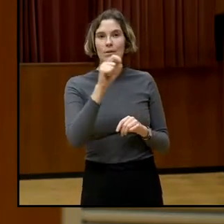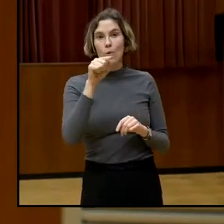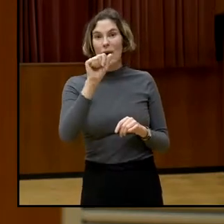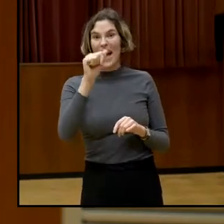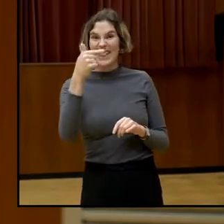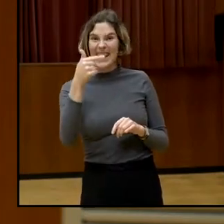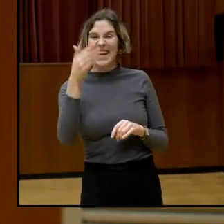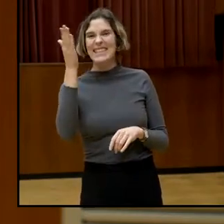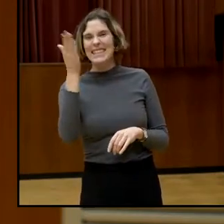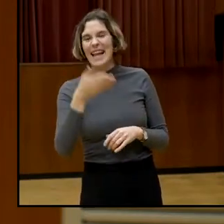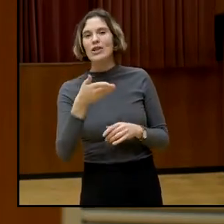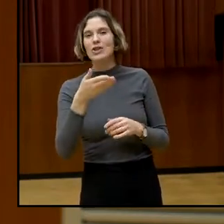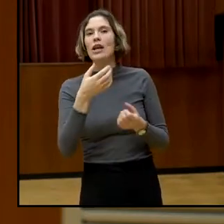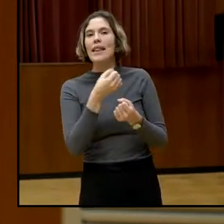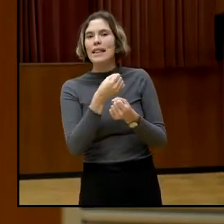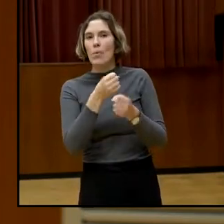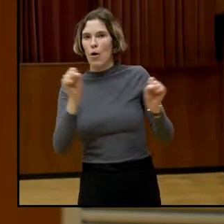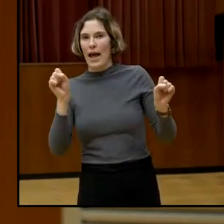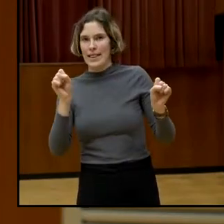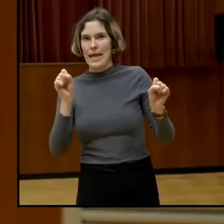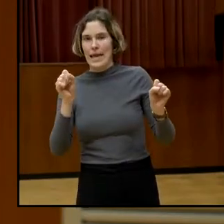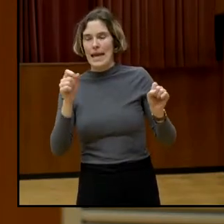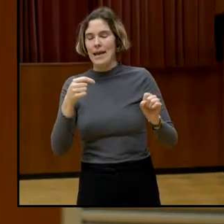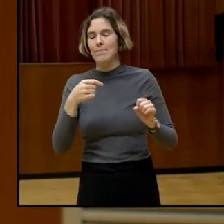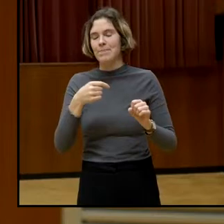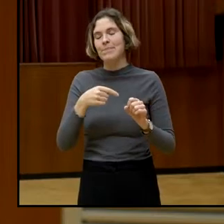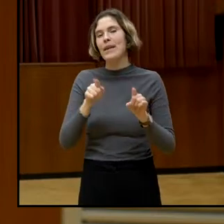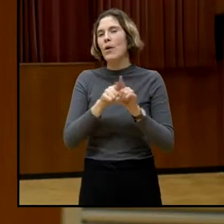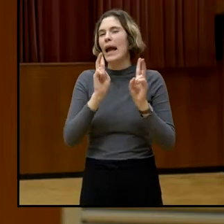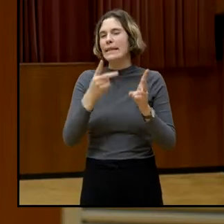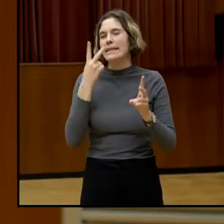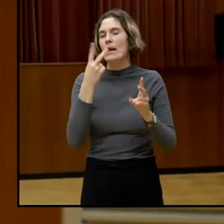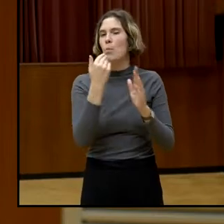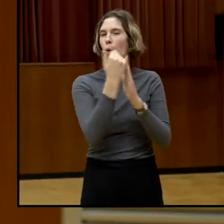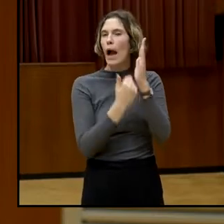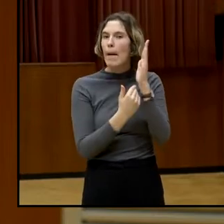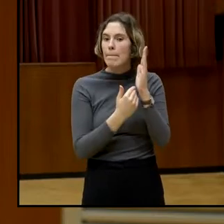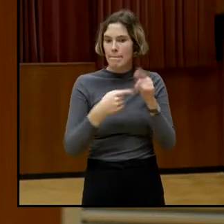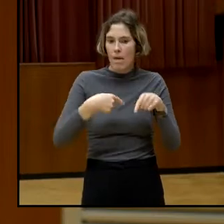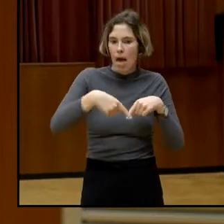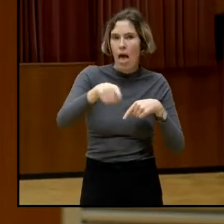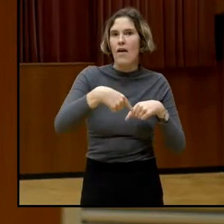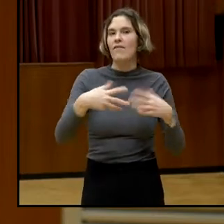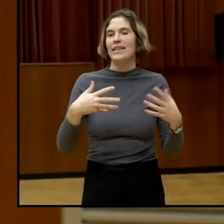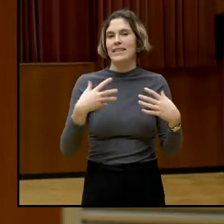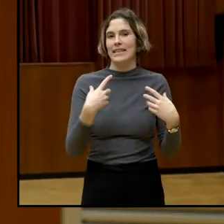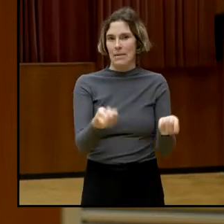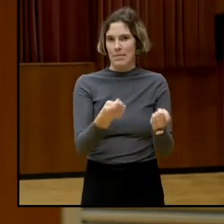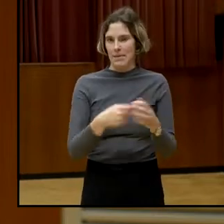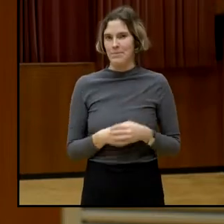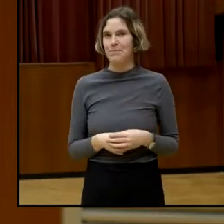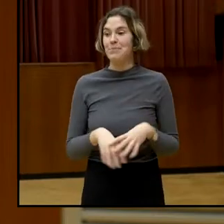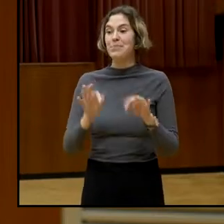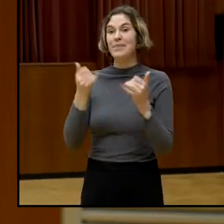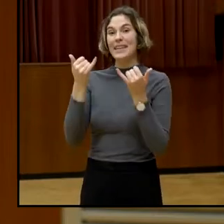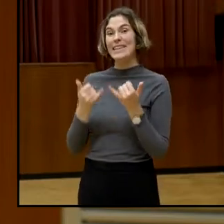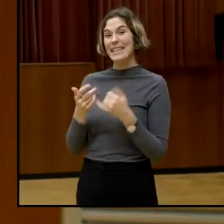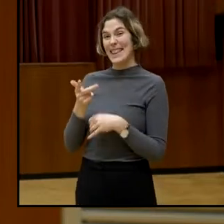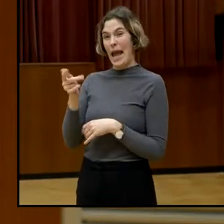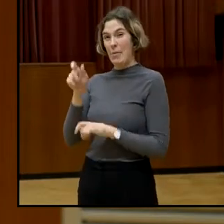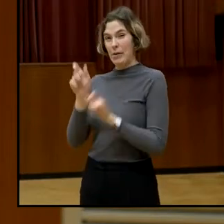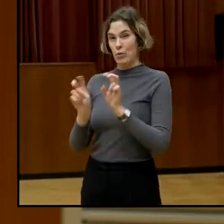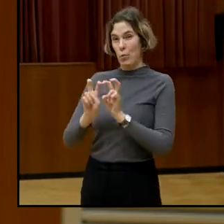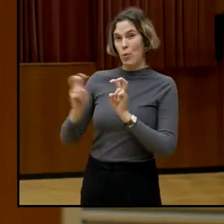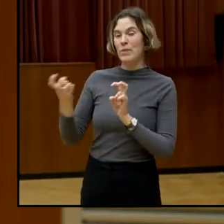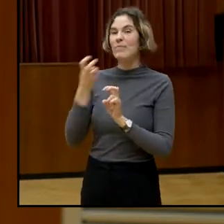euch drei um ein Schlusswort und zwar welche Kenntnisse oder was zieht ihr für